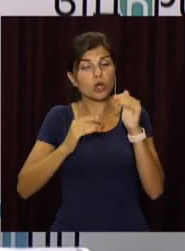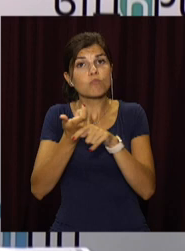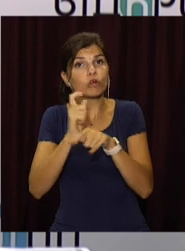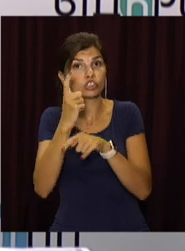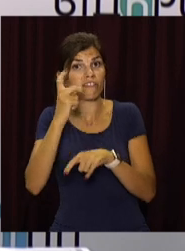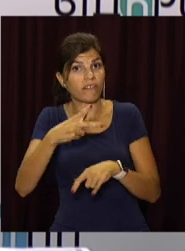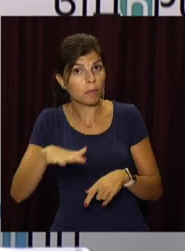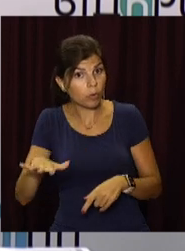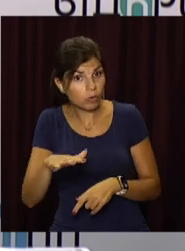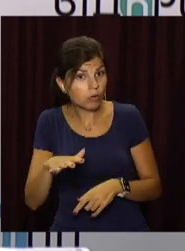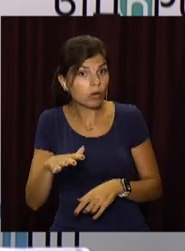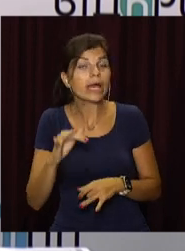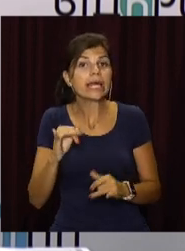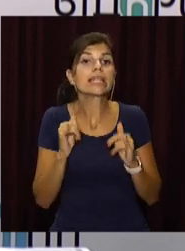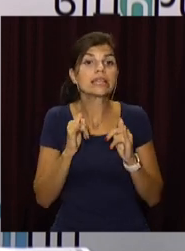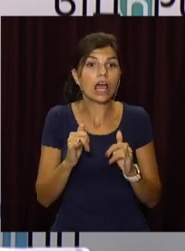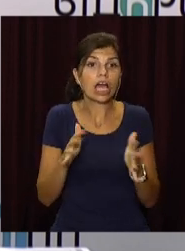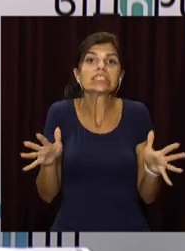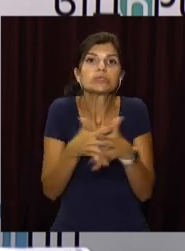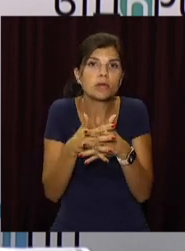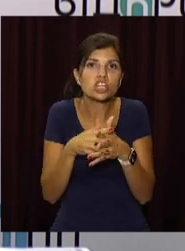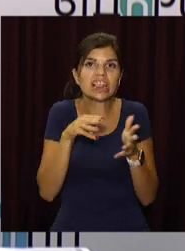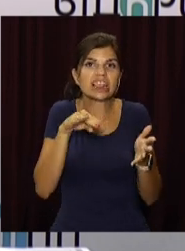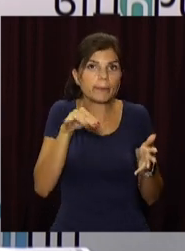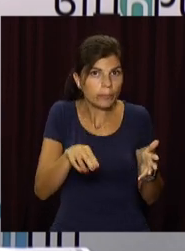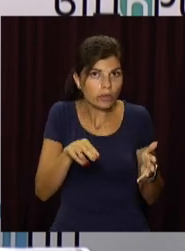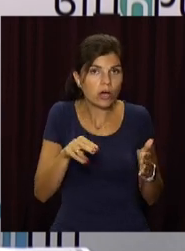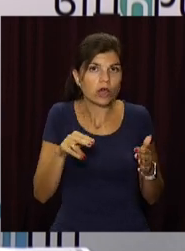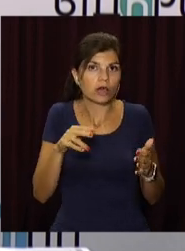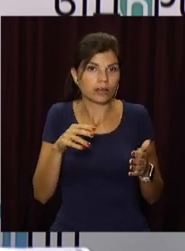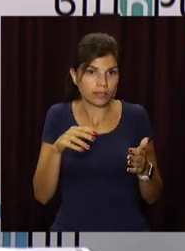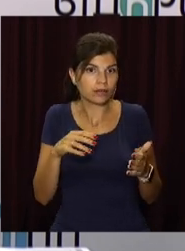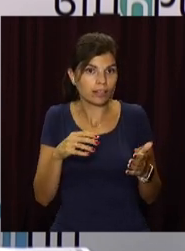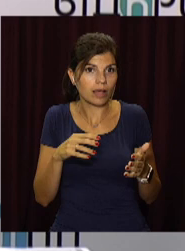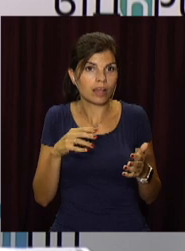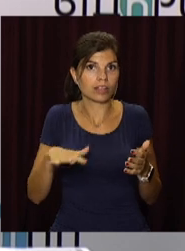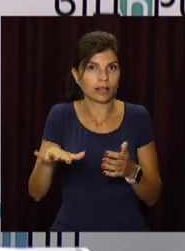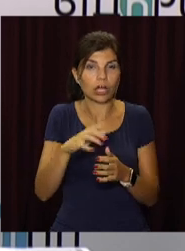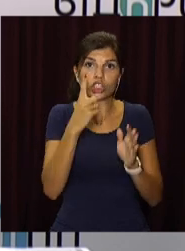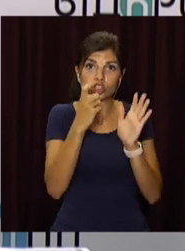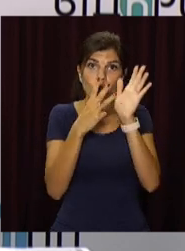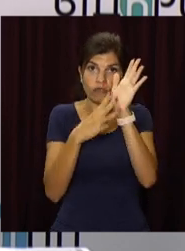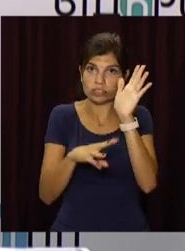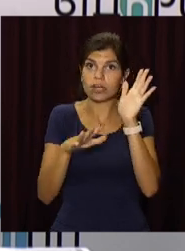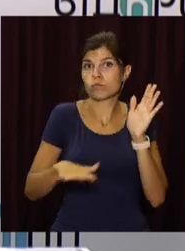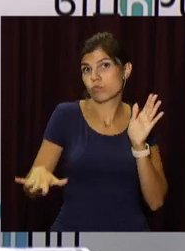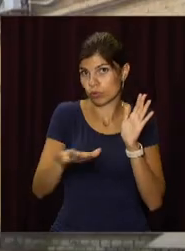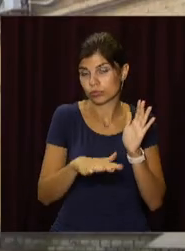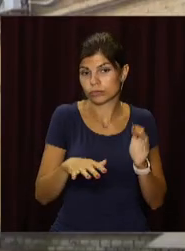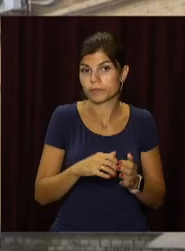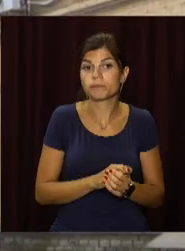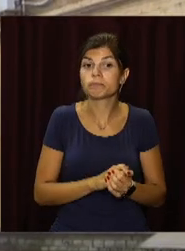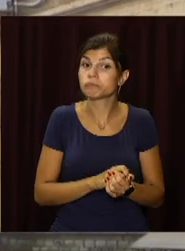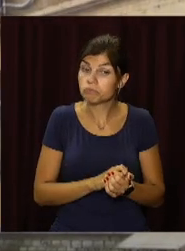квадратних метрів і для смішаного типу нерухомості 180 квадратних метрів.